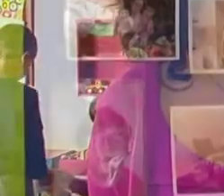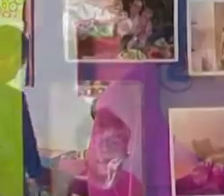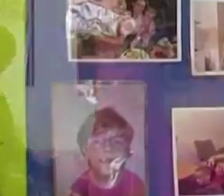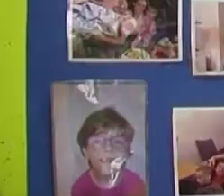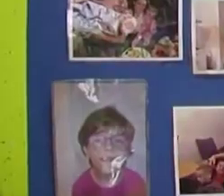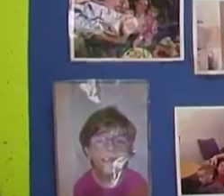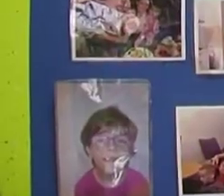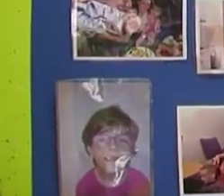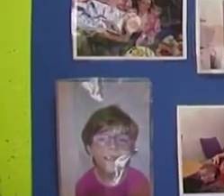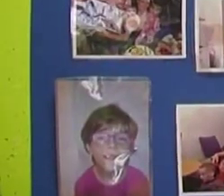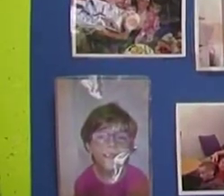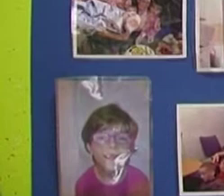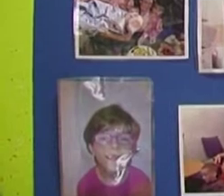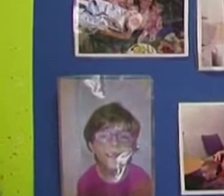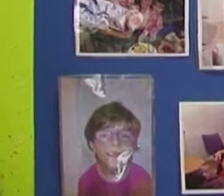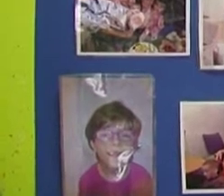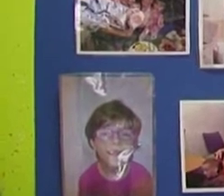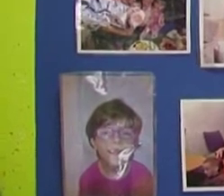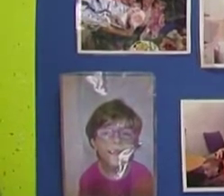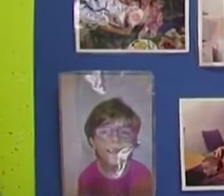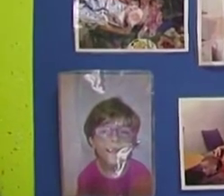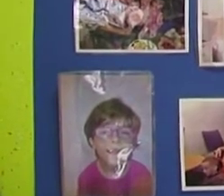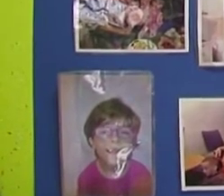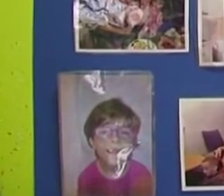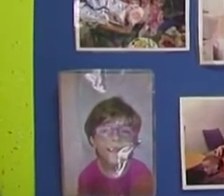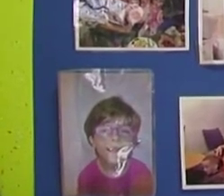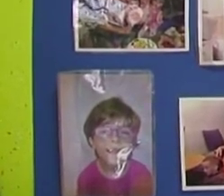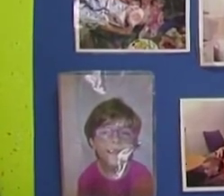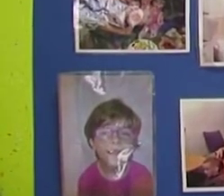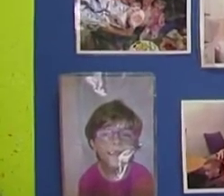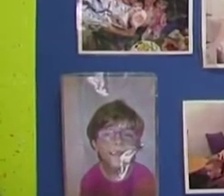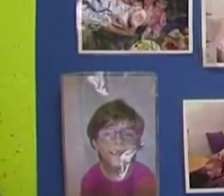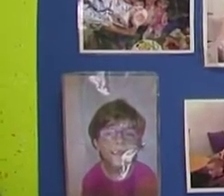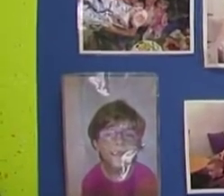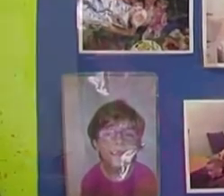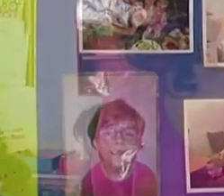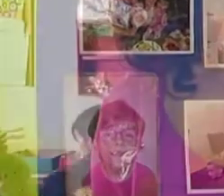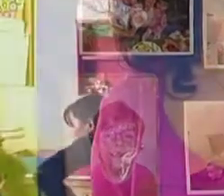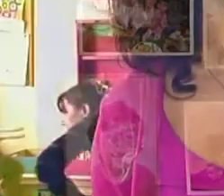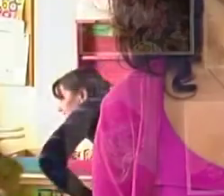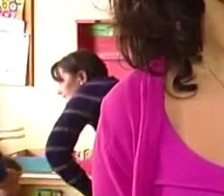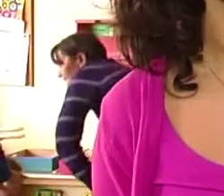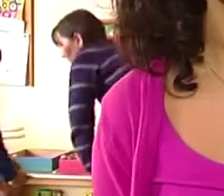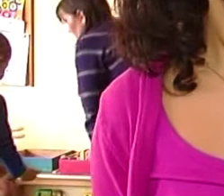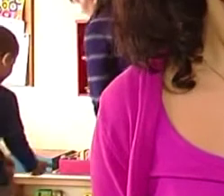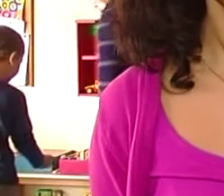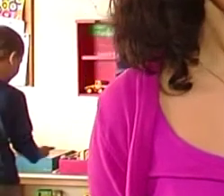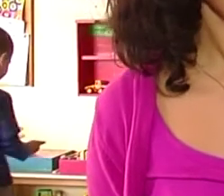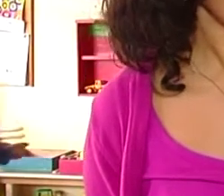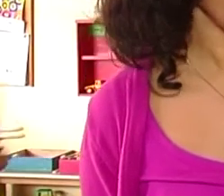svakodnevno. Koliko vi primjećujete zapravo da takva djeca i napreduju onda naravno u takvim skupinama?